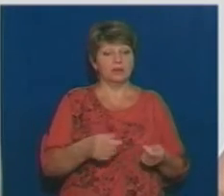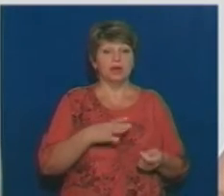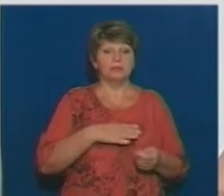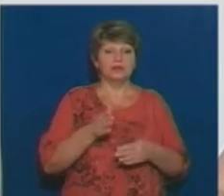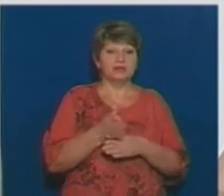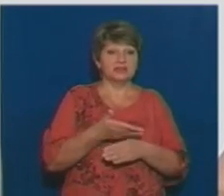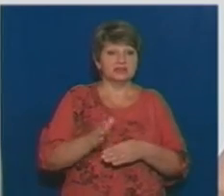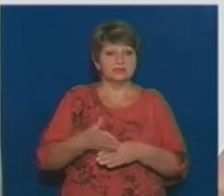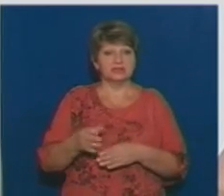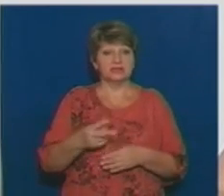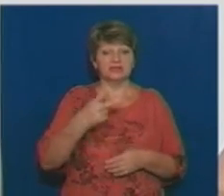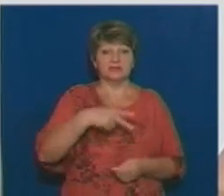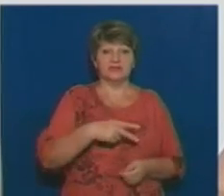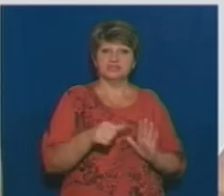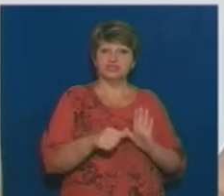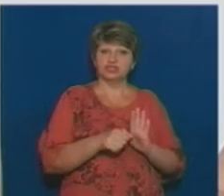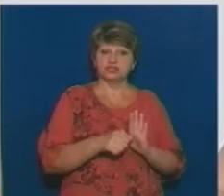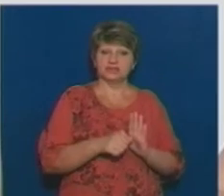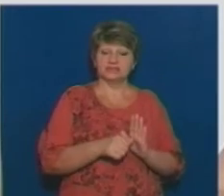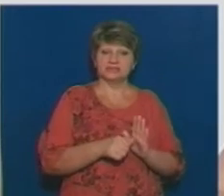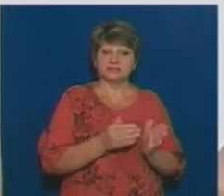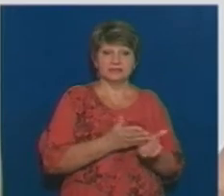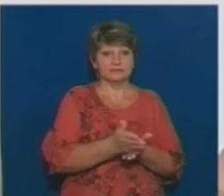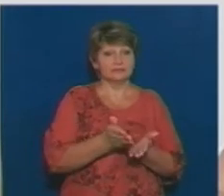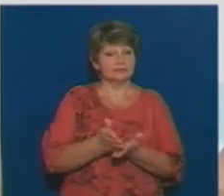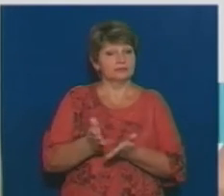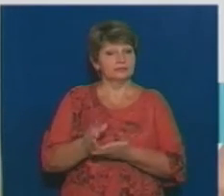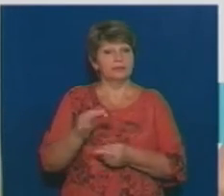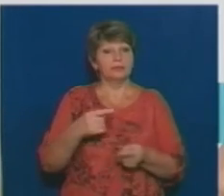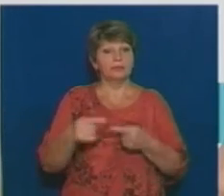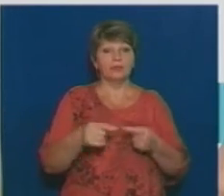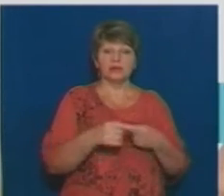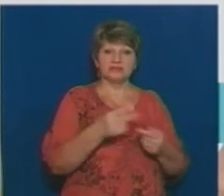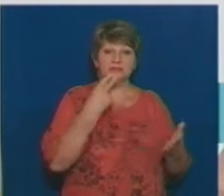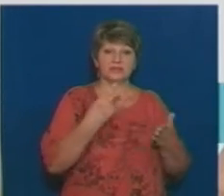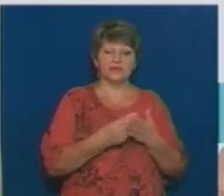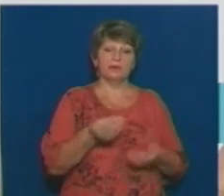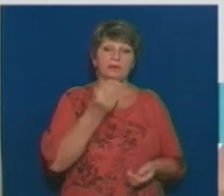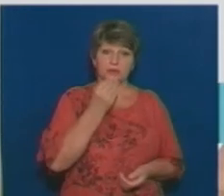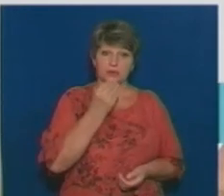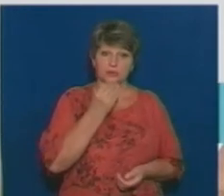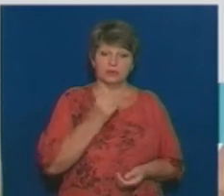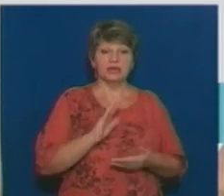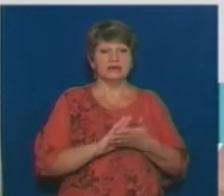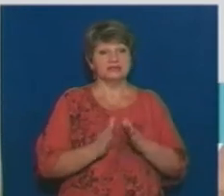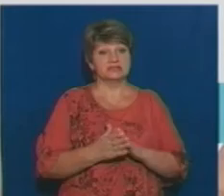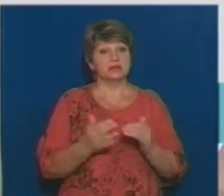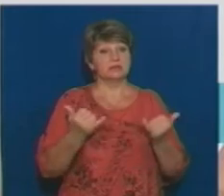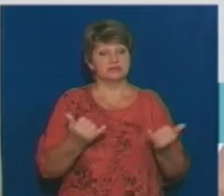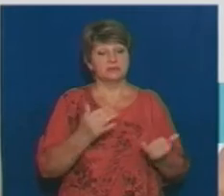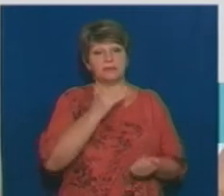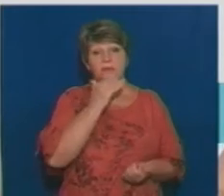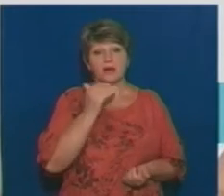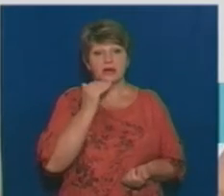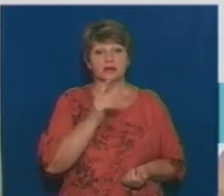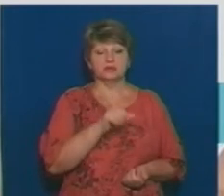16 лотів чи 26 лотів по різним видам продуктів. І станом на сьогодні вже дуже багато